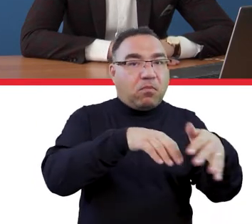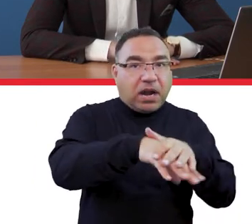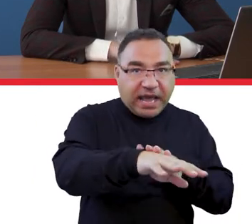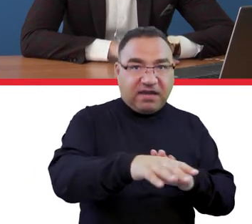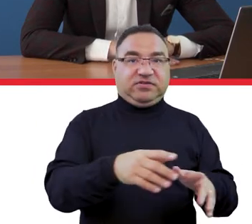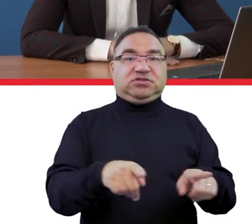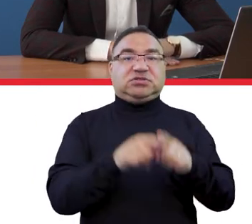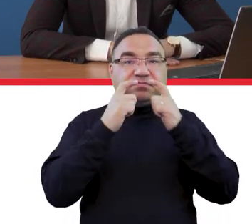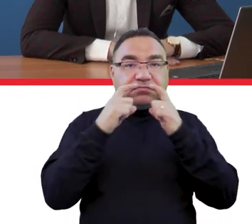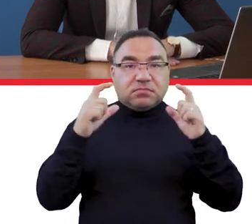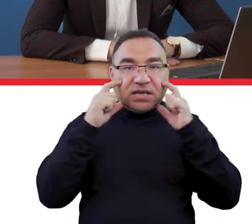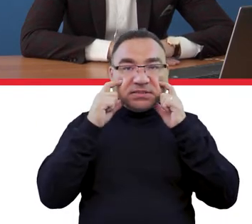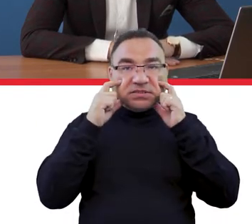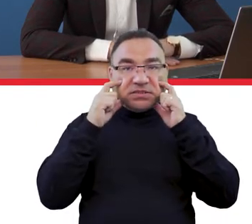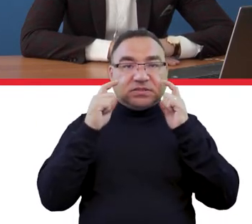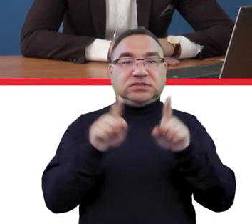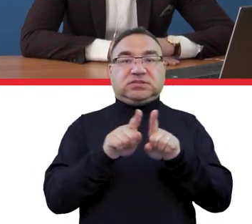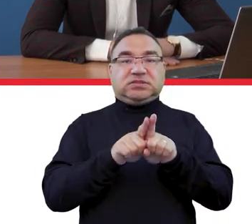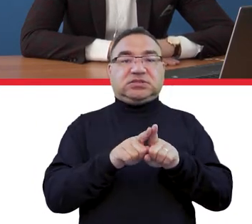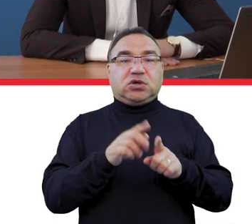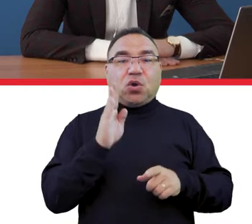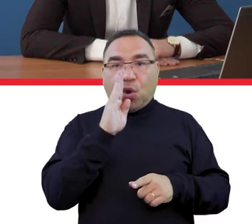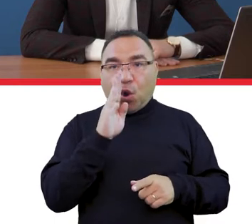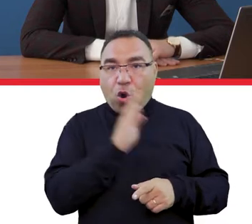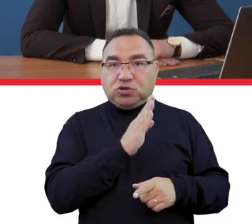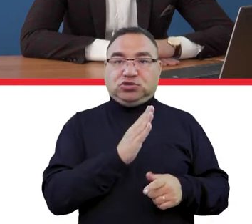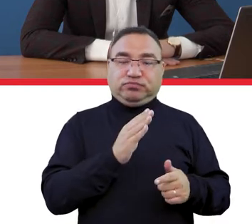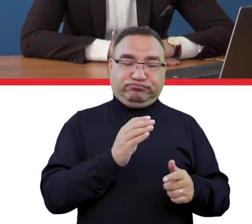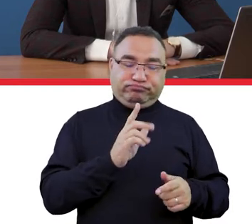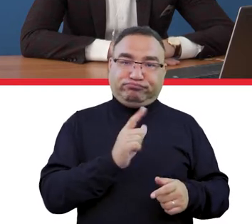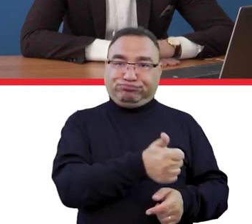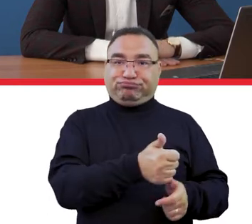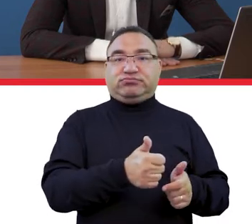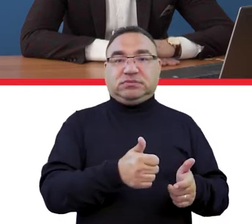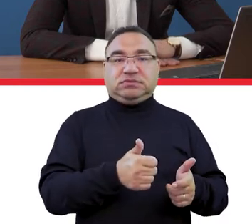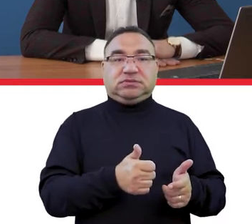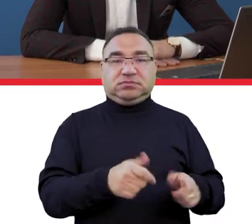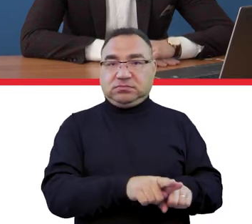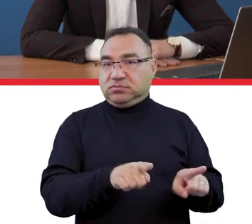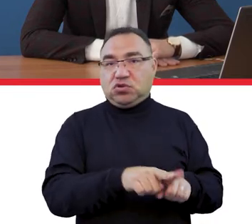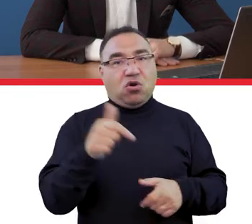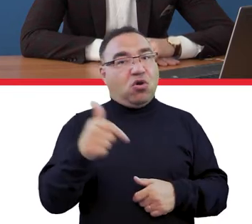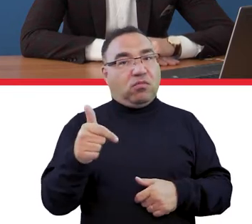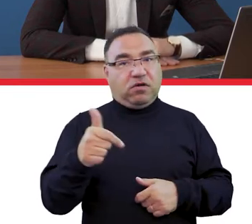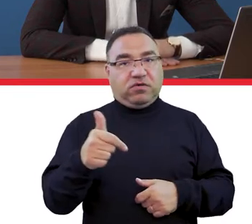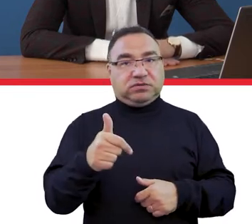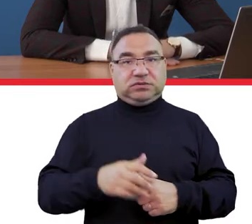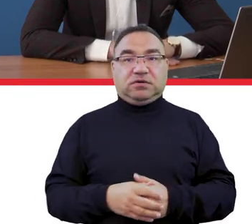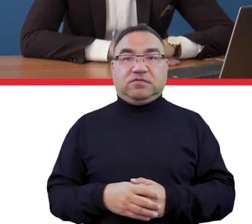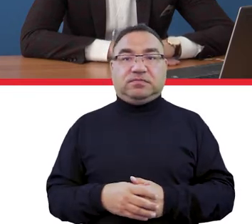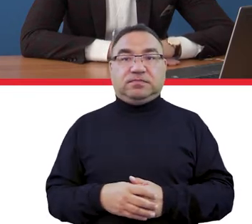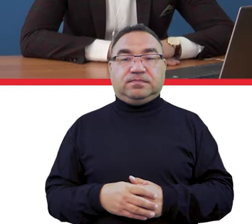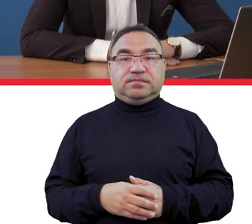rękawiczek, maseczek, ale też pamiętamy o odpadach, czyli specjalne kosze na zużyte środki ochrony osobistej.